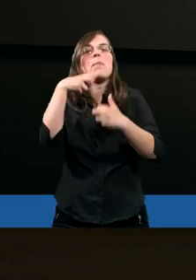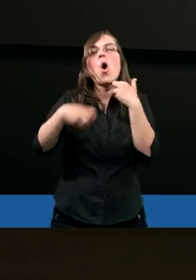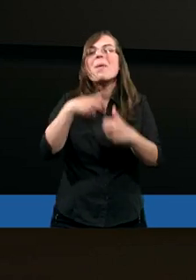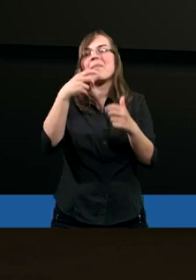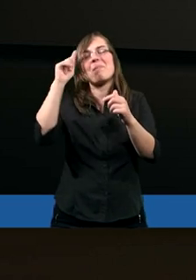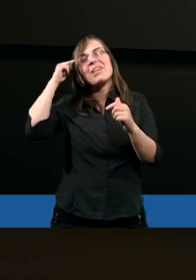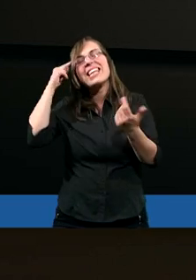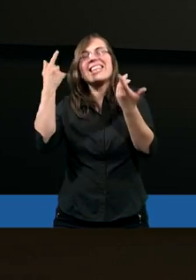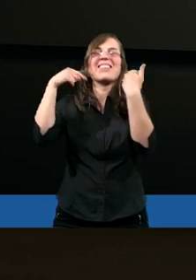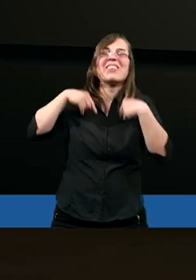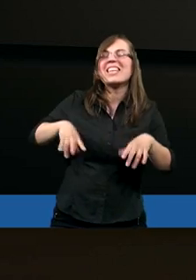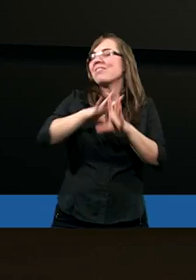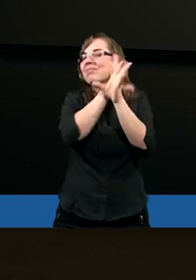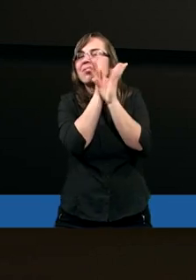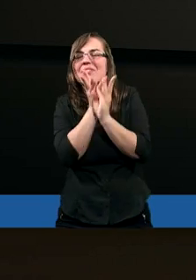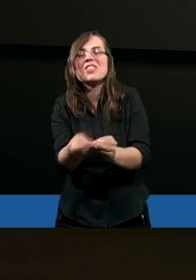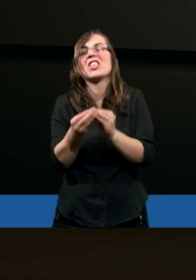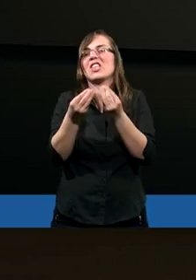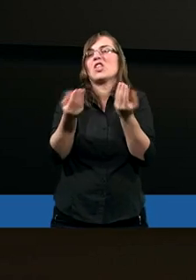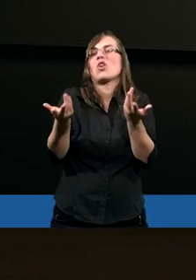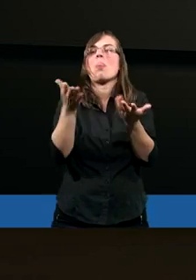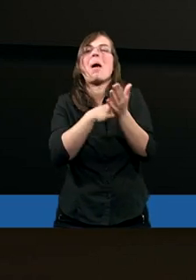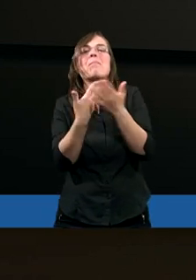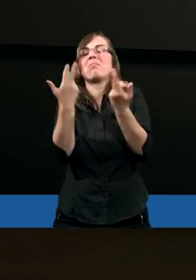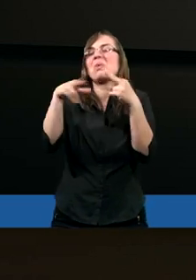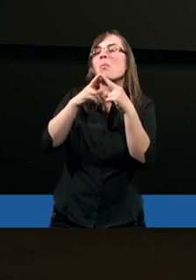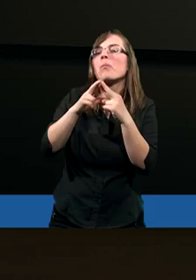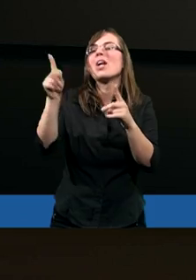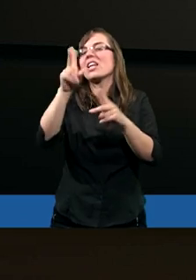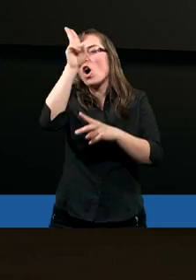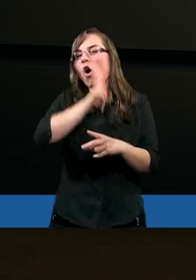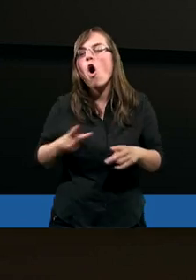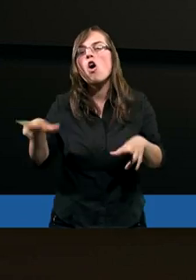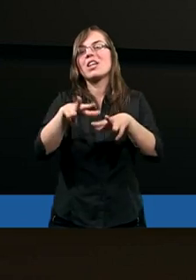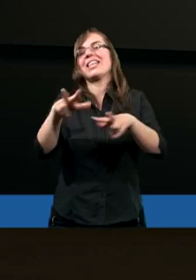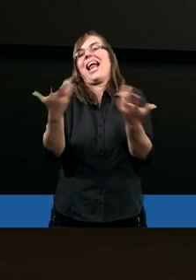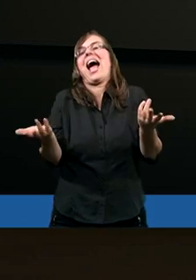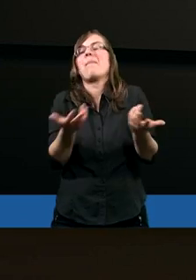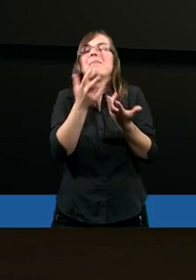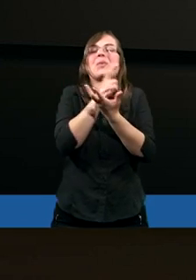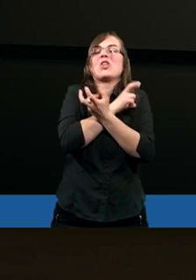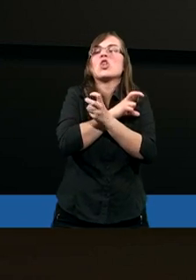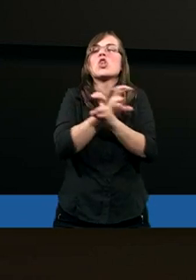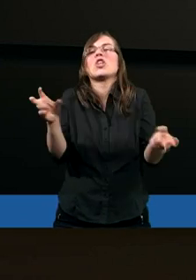problemami. To były problemy nieporozumień z rodzicami, problemy kompletnego